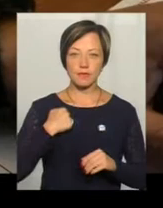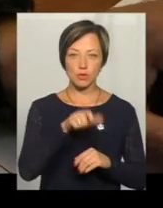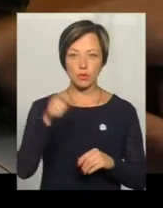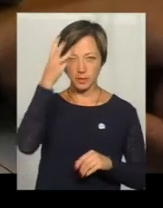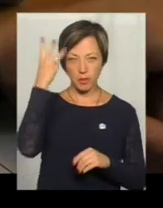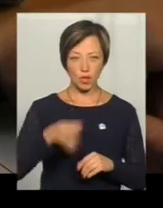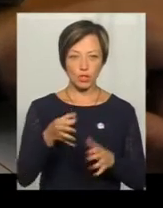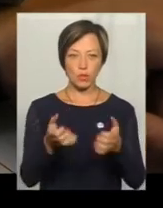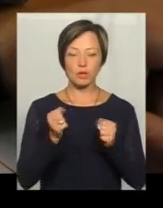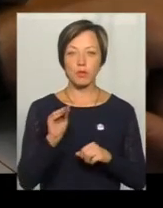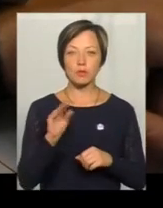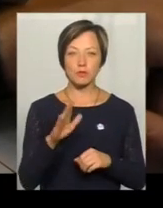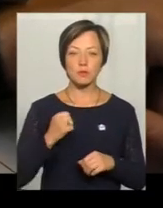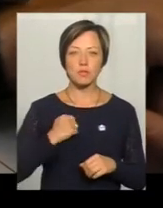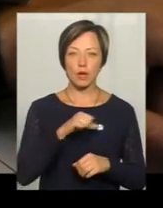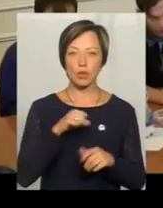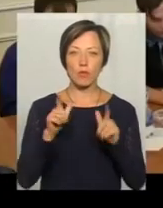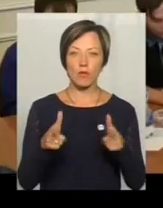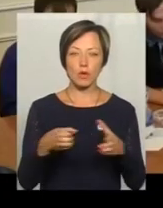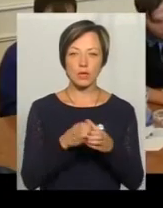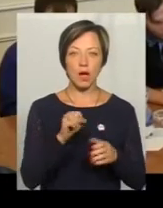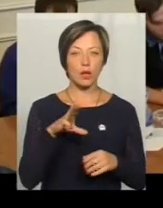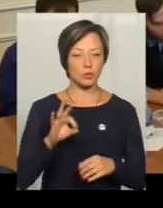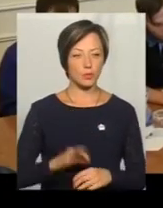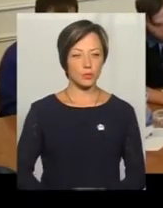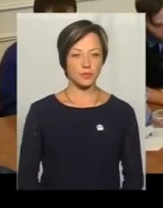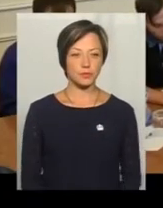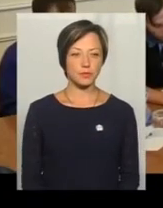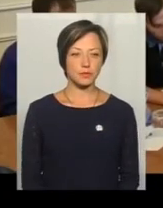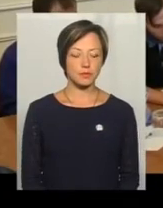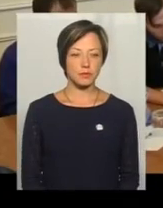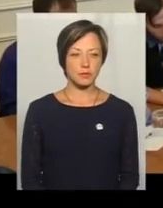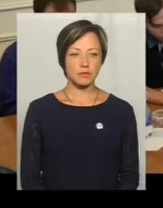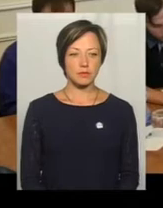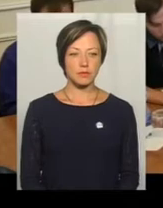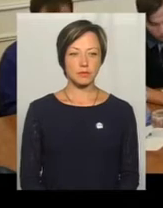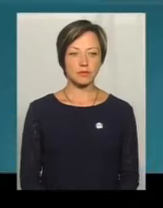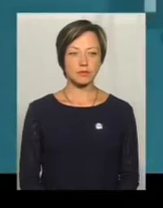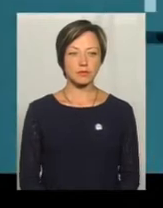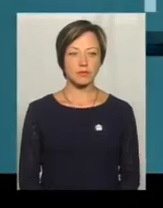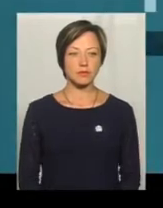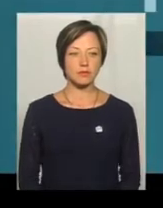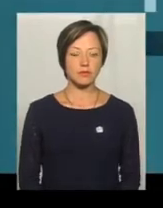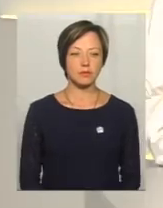з Мельниччини отримали посвідчення бійця-добровольця АТО. Анастасія Збродова, Володимир Паламар, новини Поділля, Центр.